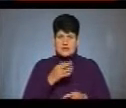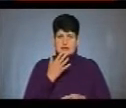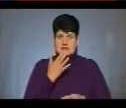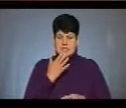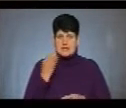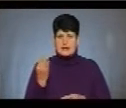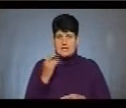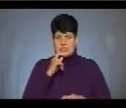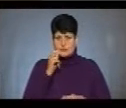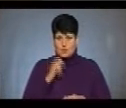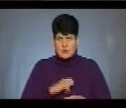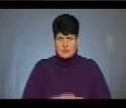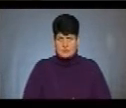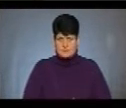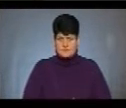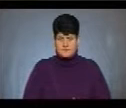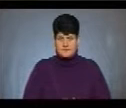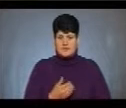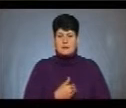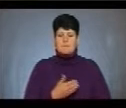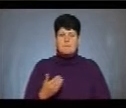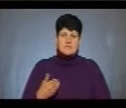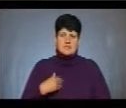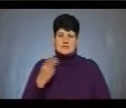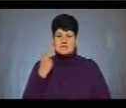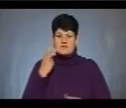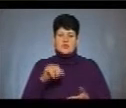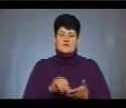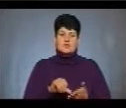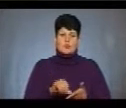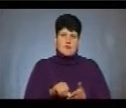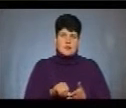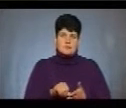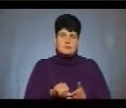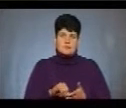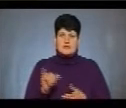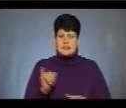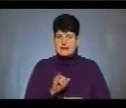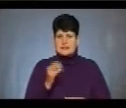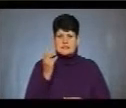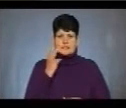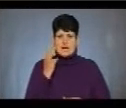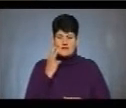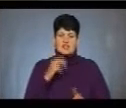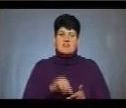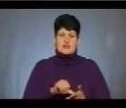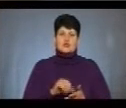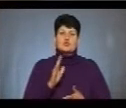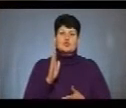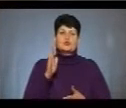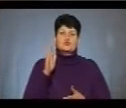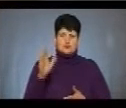інтересів України». «Ми завжди виступали і завжди виступаємо і